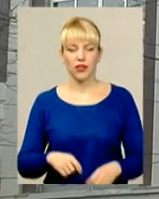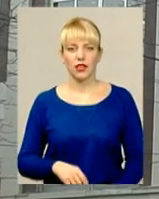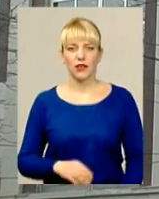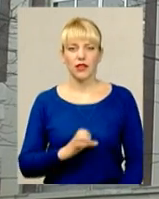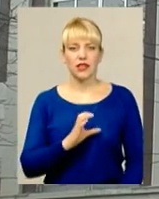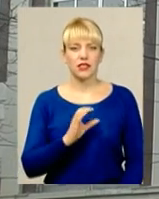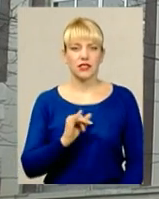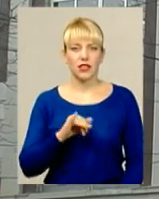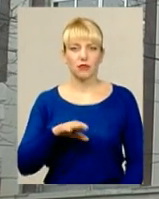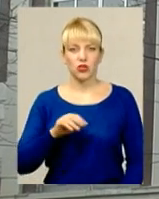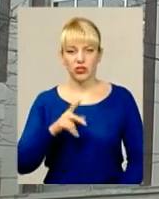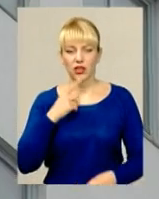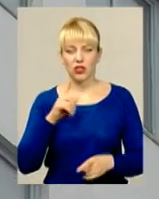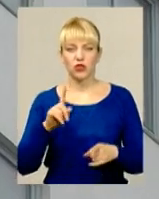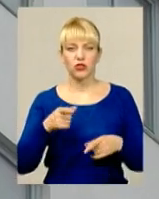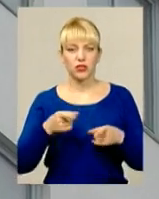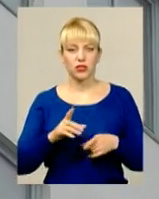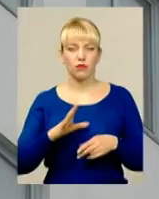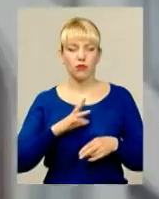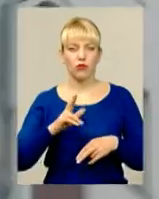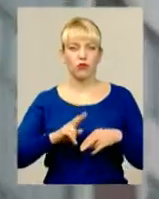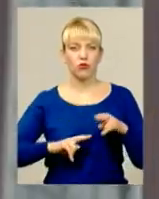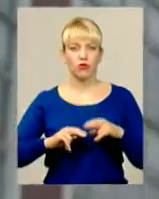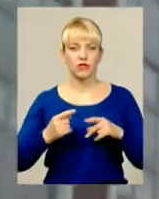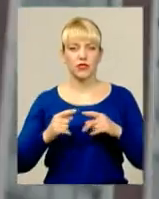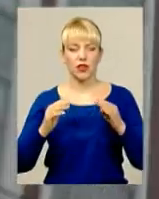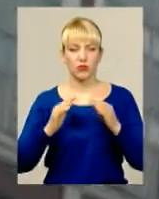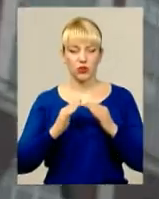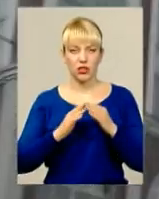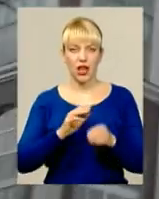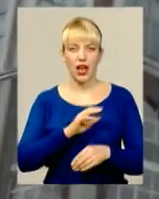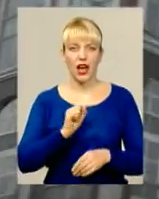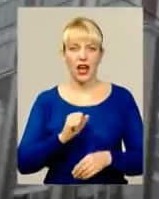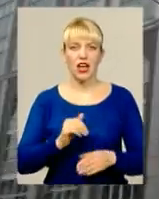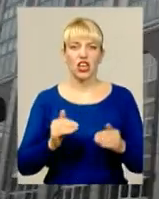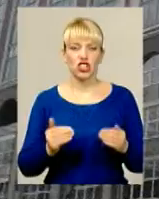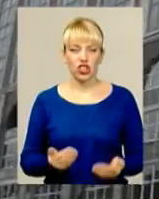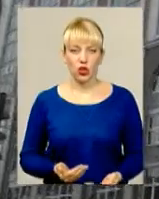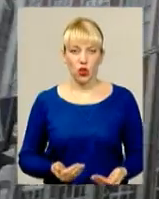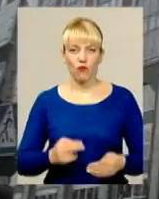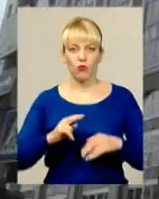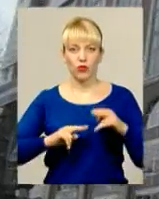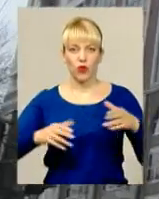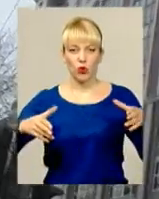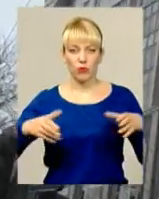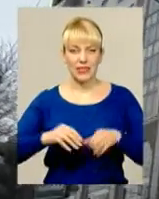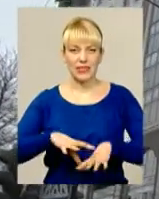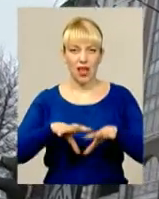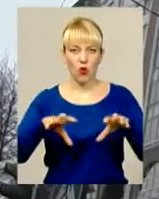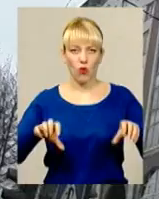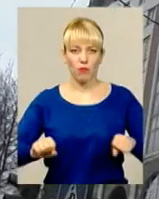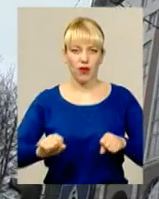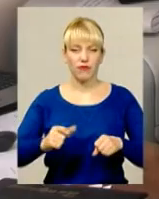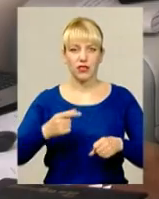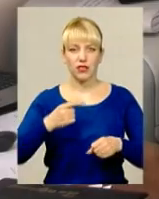Сирчен каже, він дійсно будував будинок, і тому є підтвердження. А житлово-будівельний кооператив захопив будівництво і оголосив себе